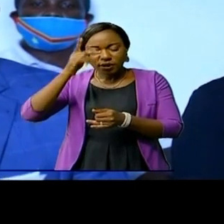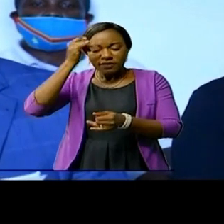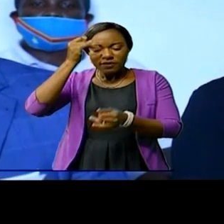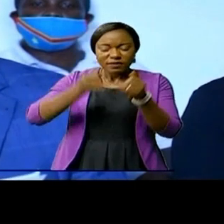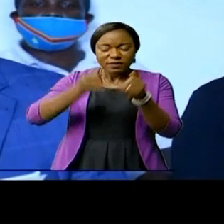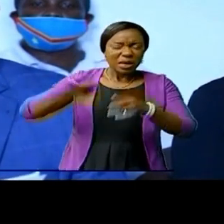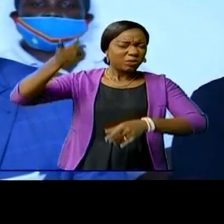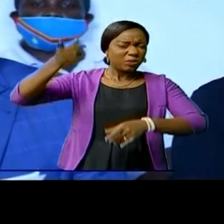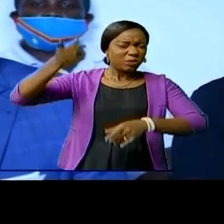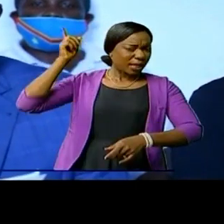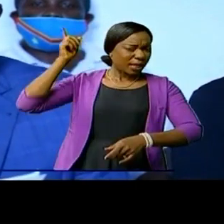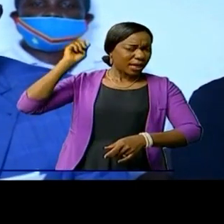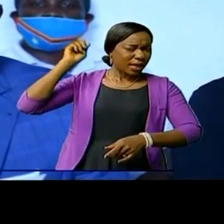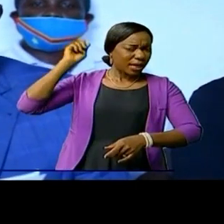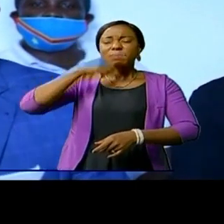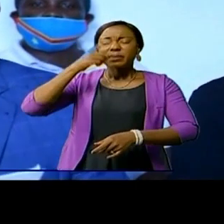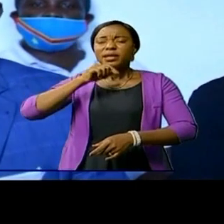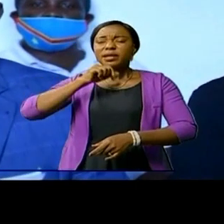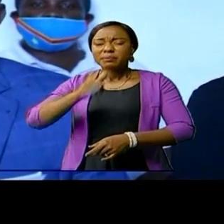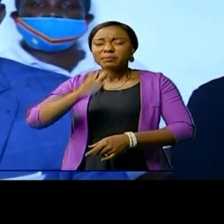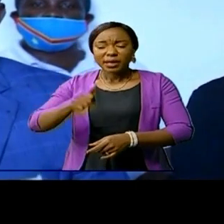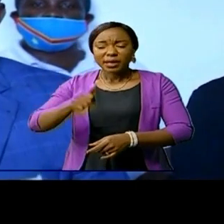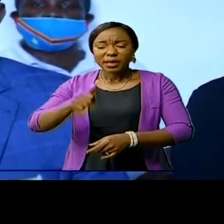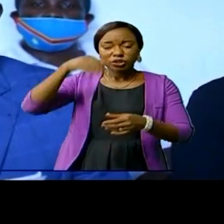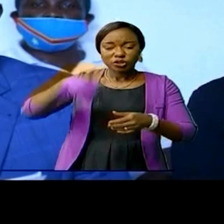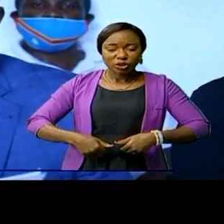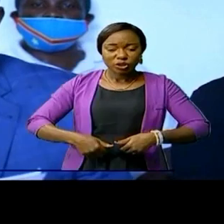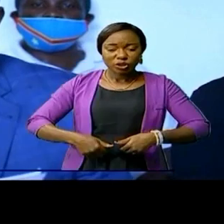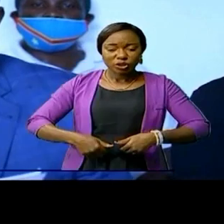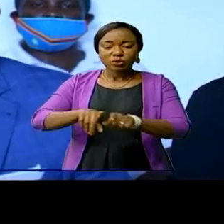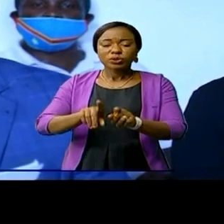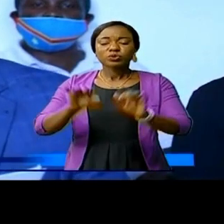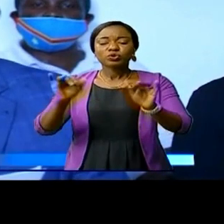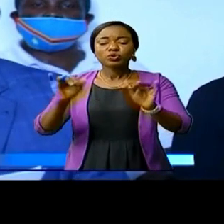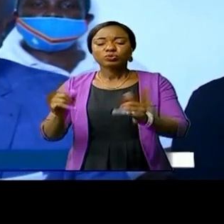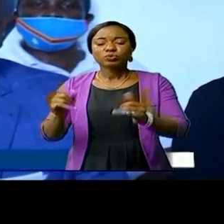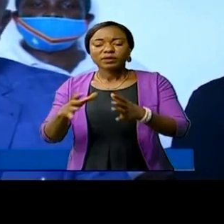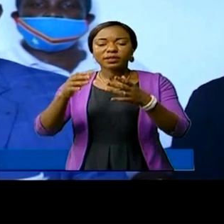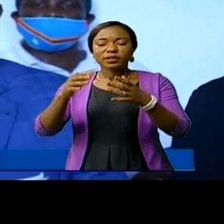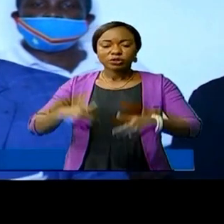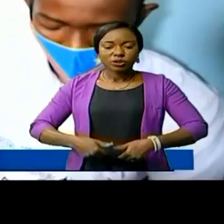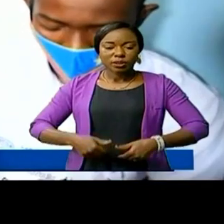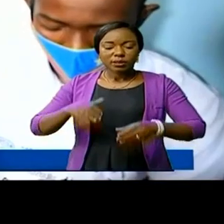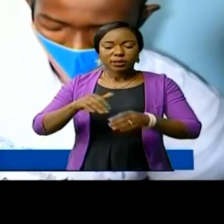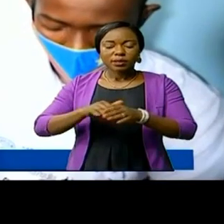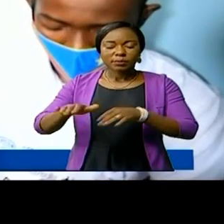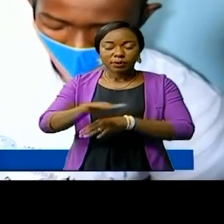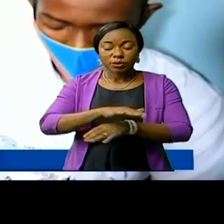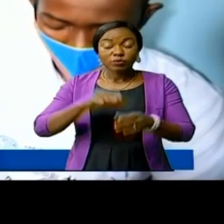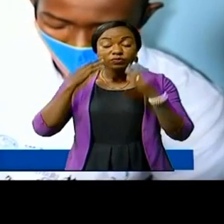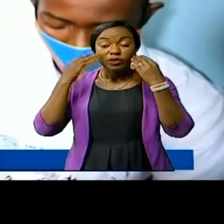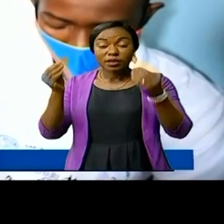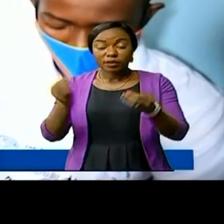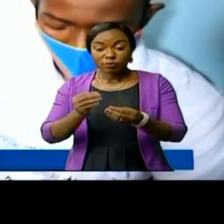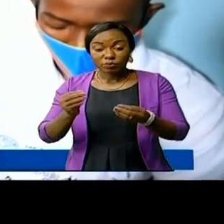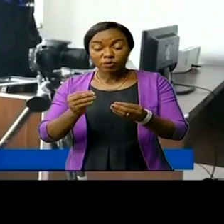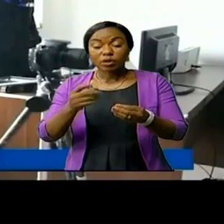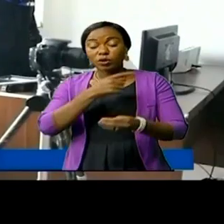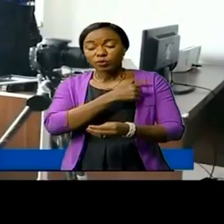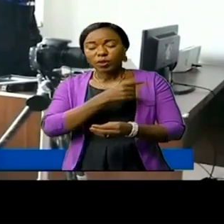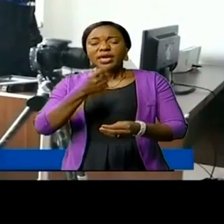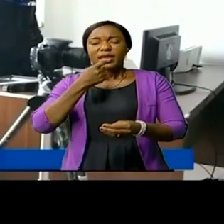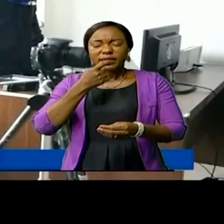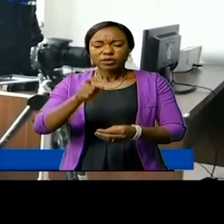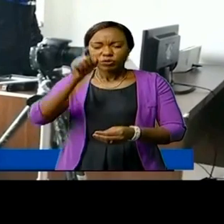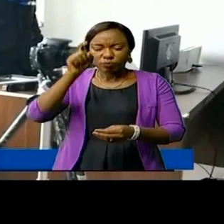pas de parler de la jeunesse tout en l'instrumentalisant dans tous les domaines. Moukengue Totoro persiste sous